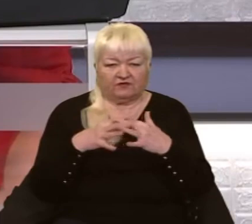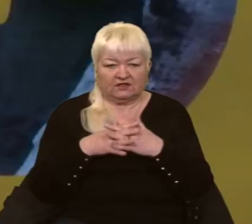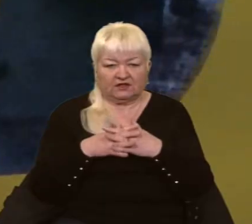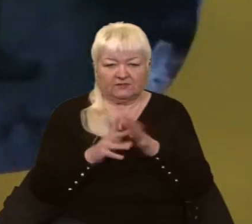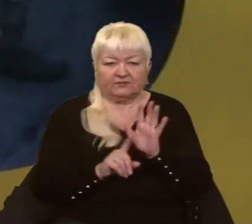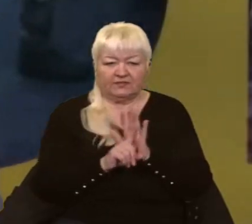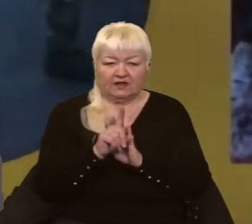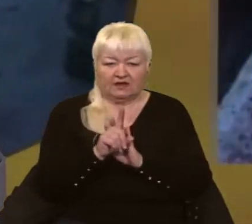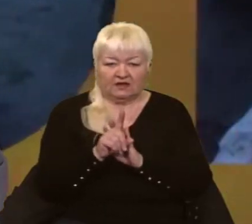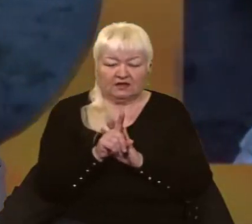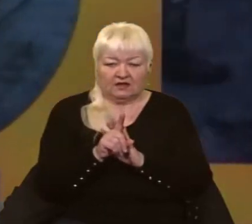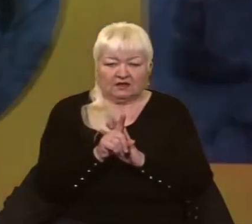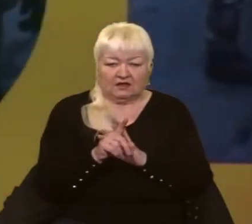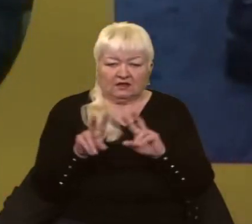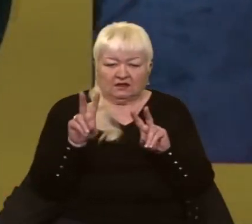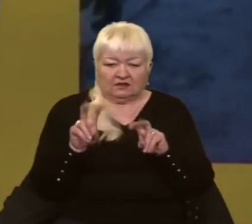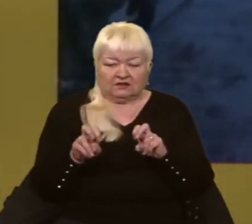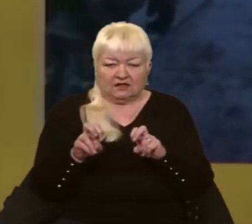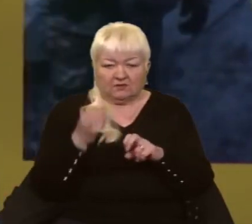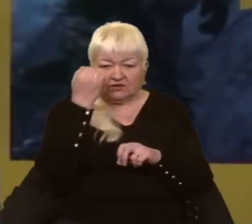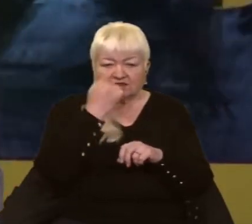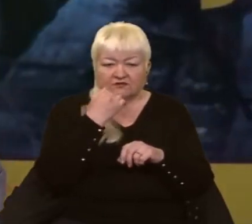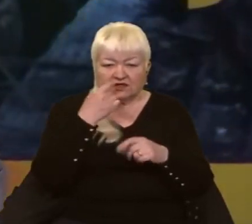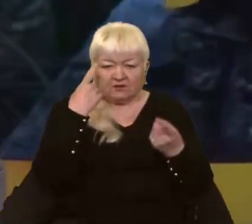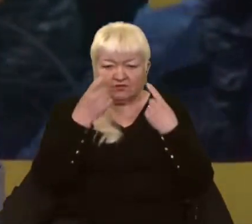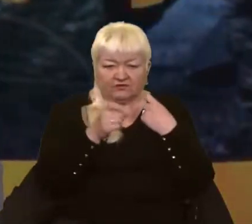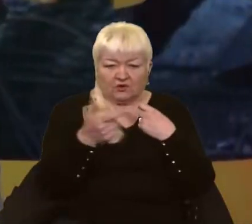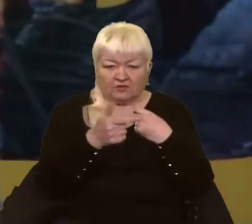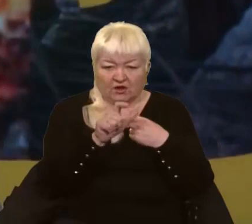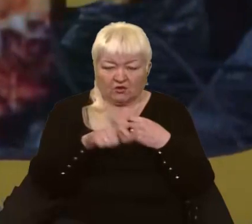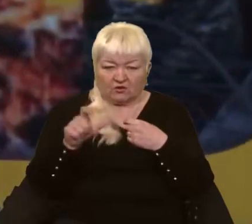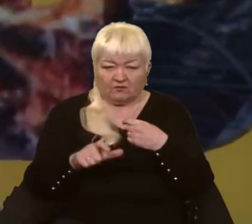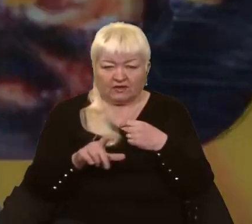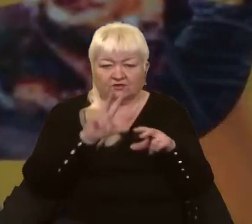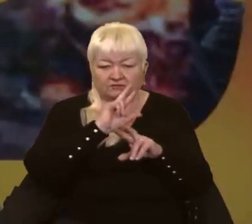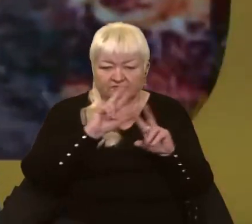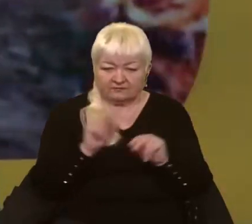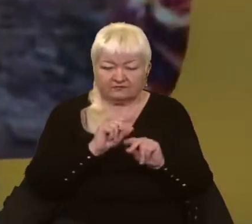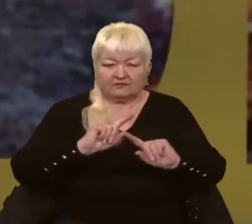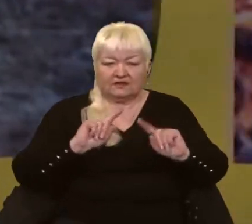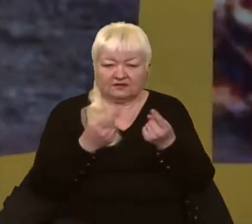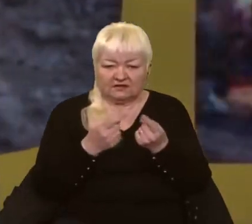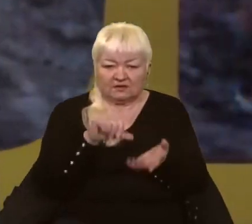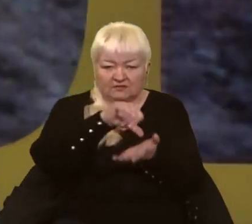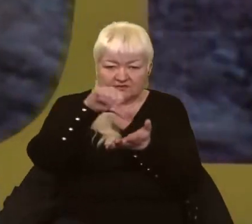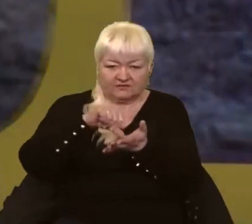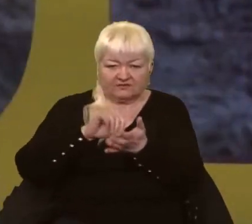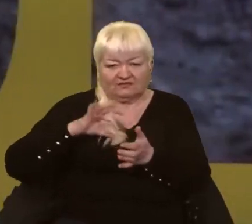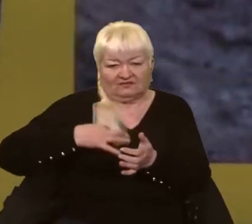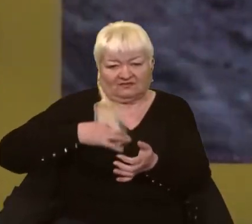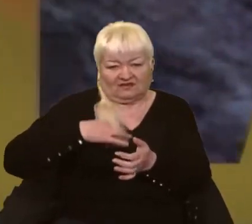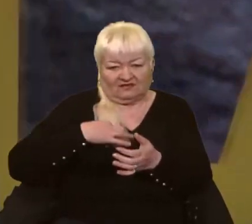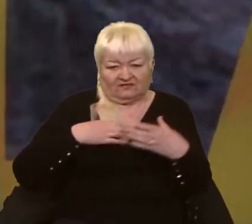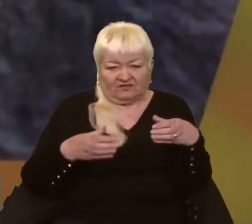І спочатку поговоримо про таку тему. Завдяки повідомленням громадян вдалося затримати значну частину представників диверсійно